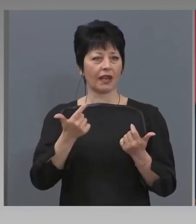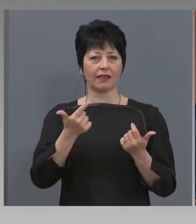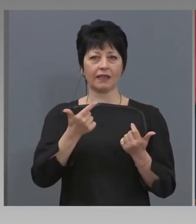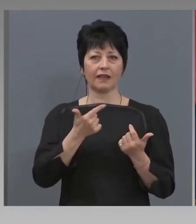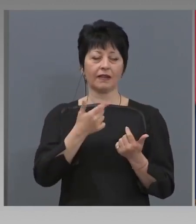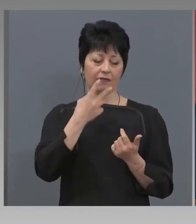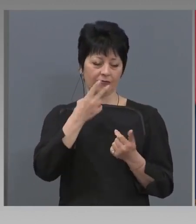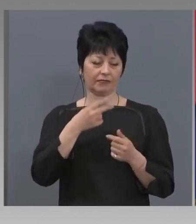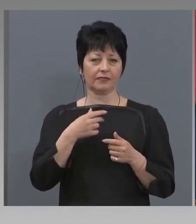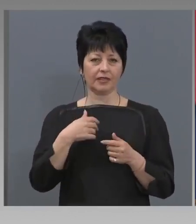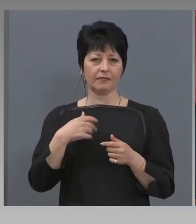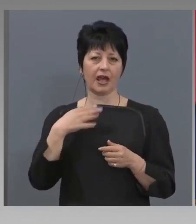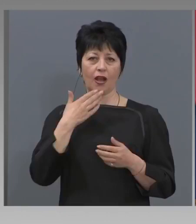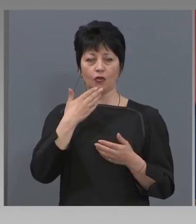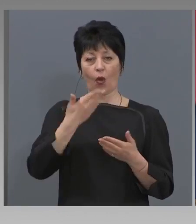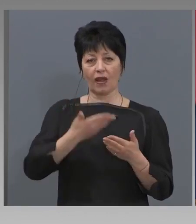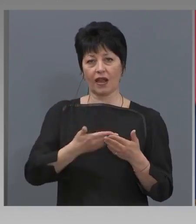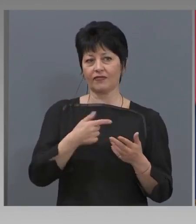действат и в тази посока.